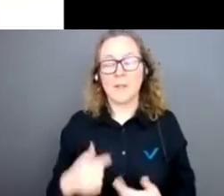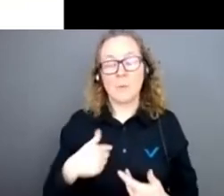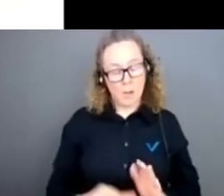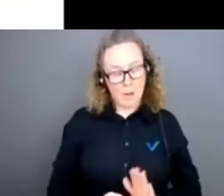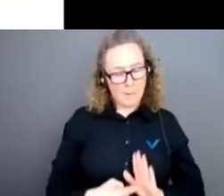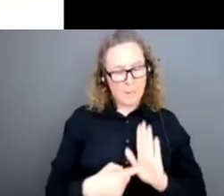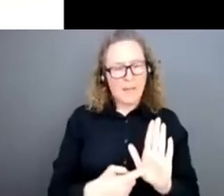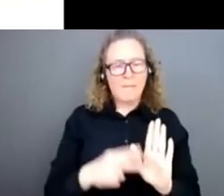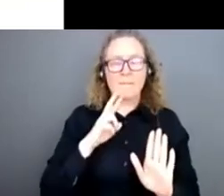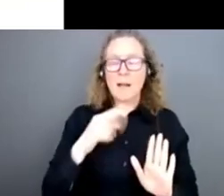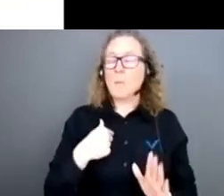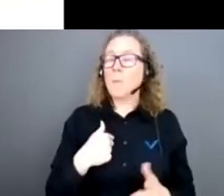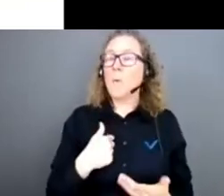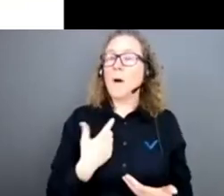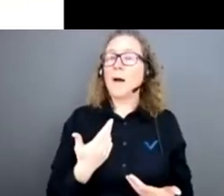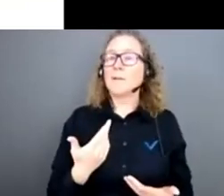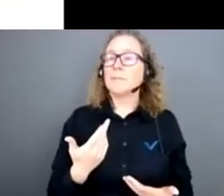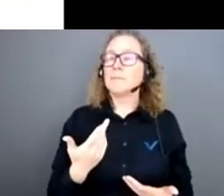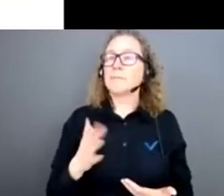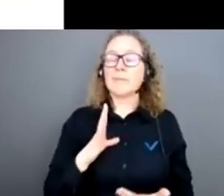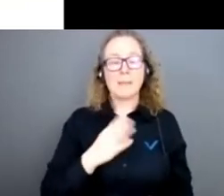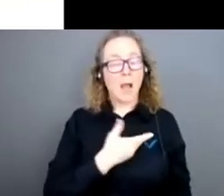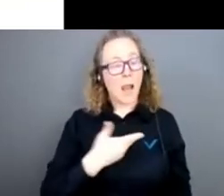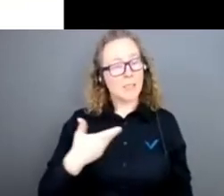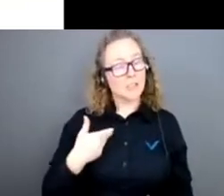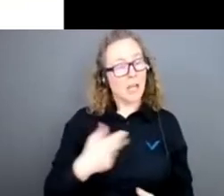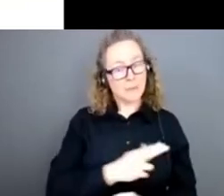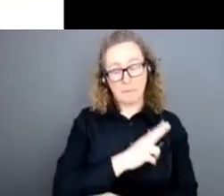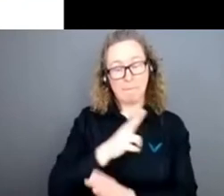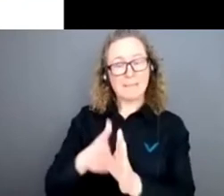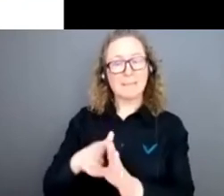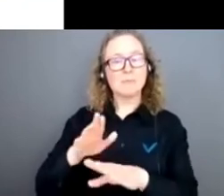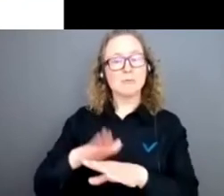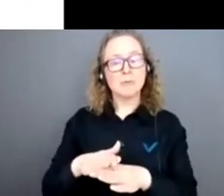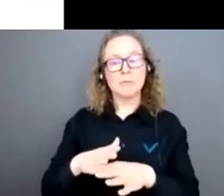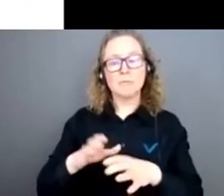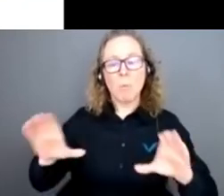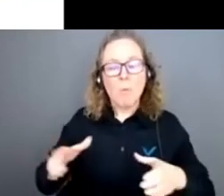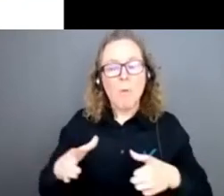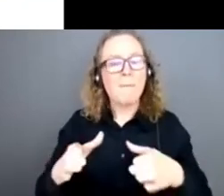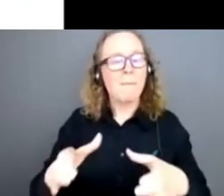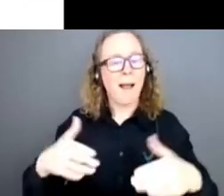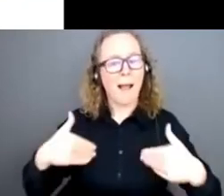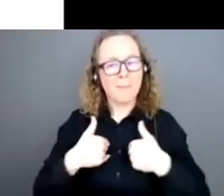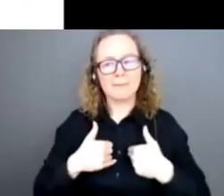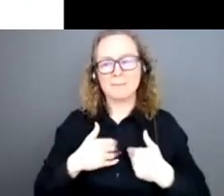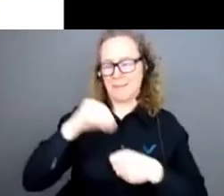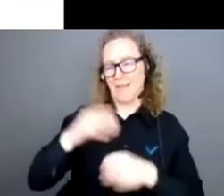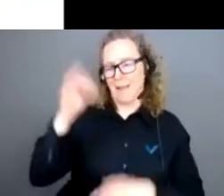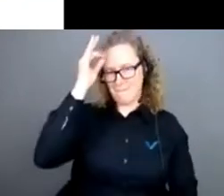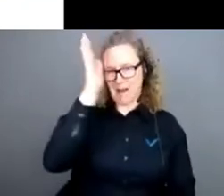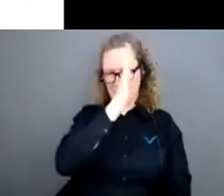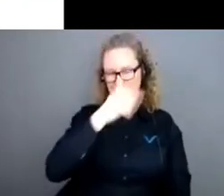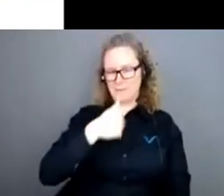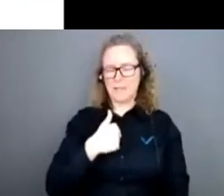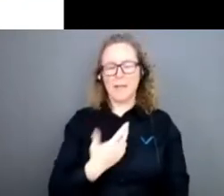l'occasion de participer au mouvement animaliste en France, en étant associée